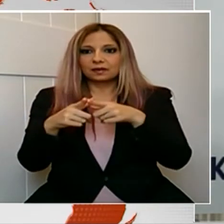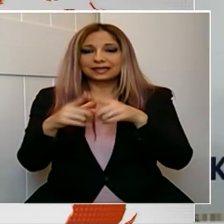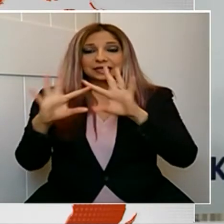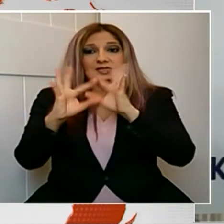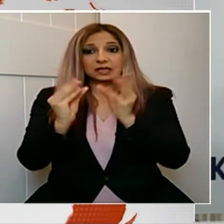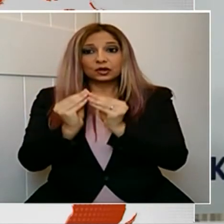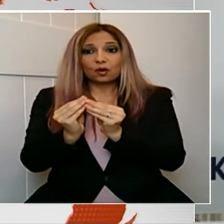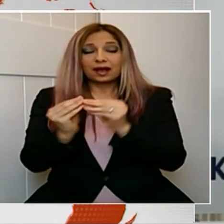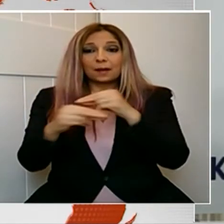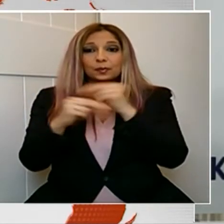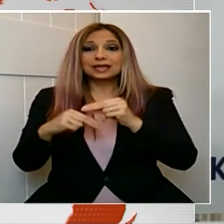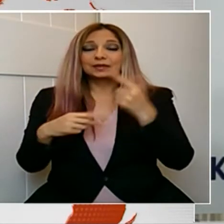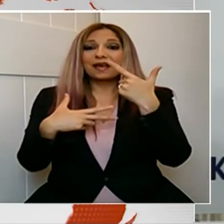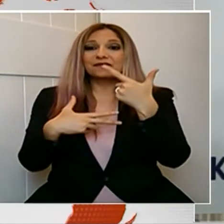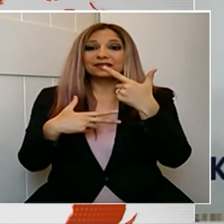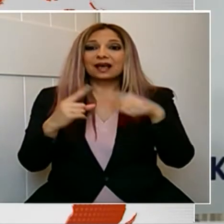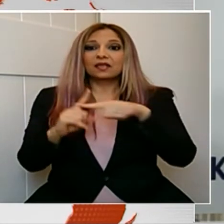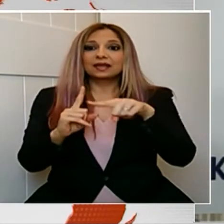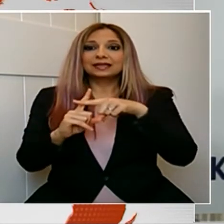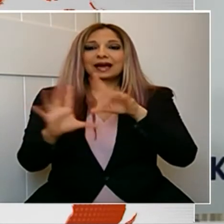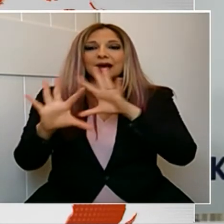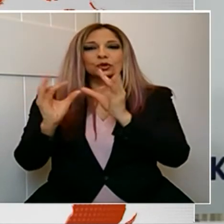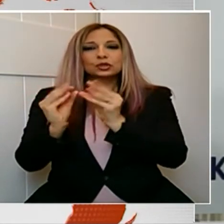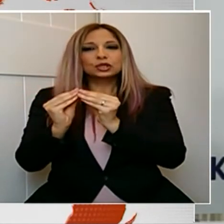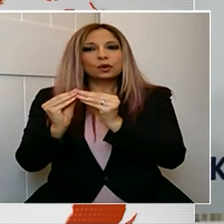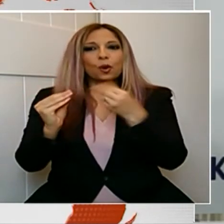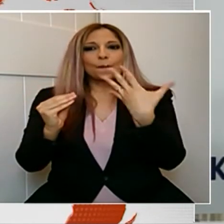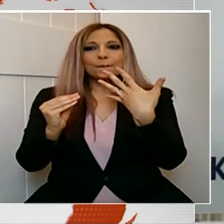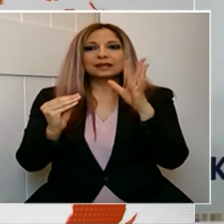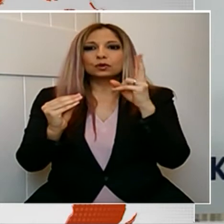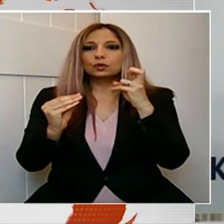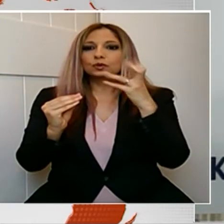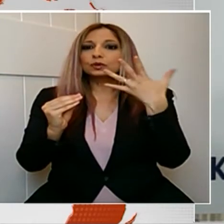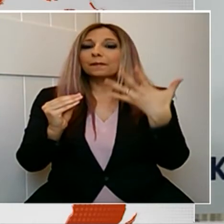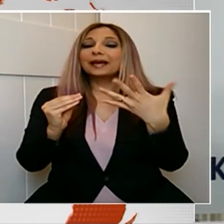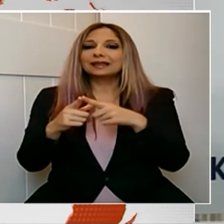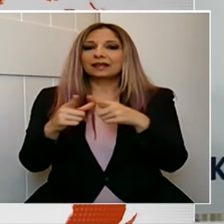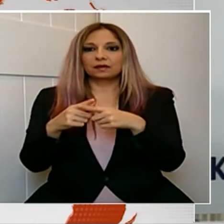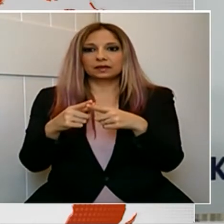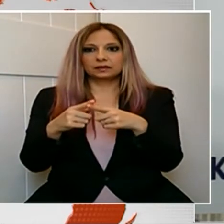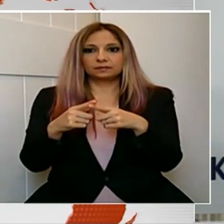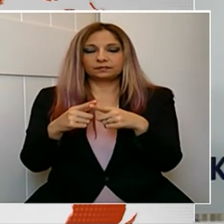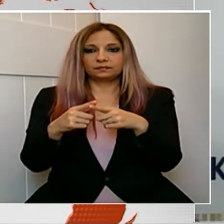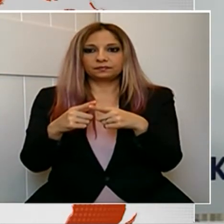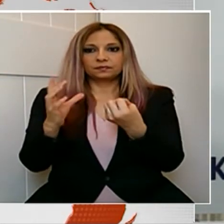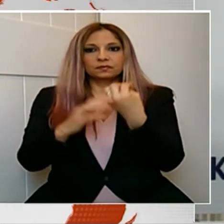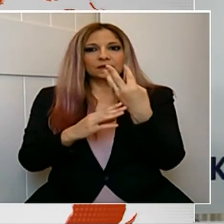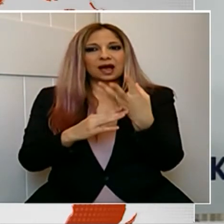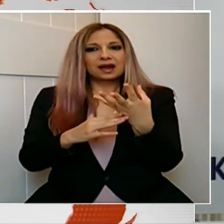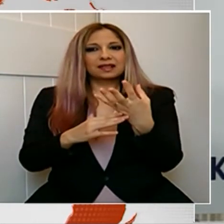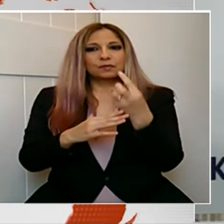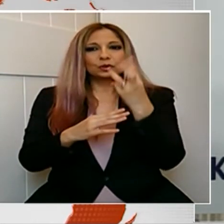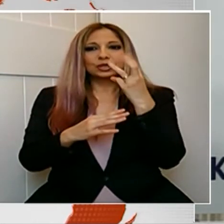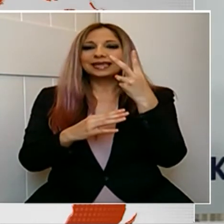ήταν 7 θετικά από σύντον 525 δείγματ. Ο αριθμός των 32 νέων